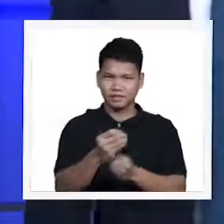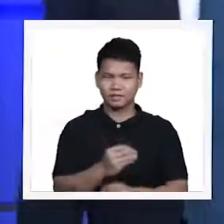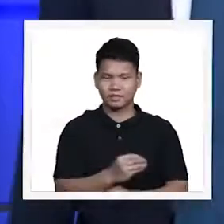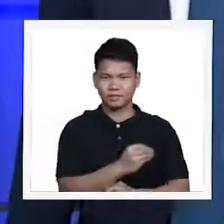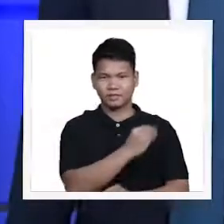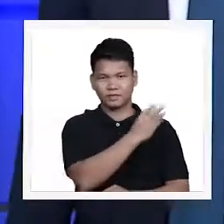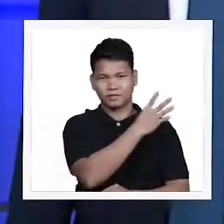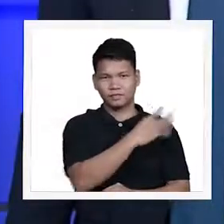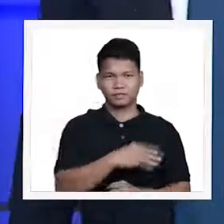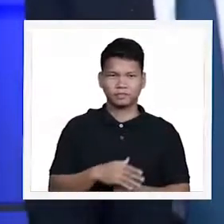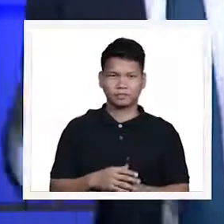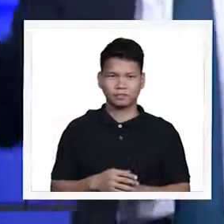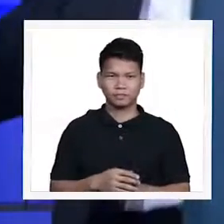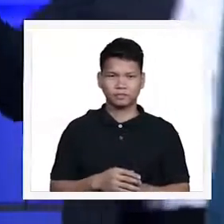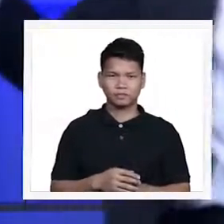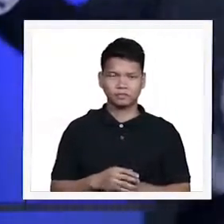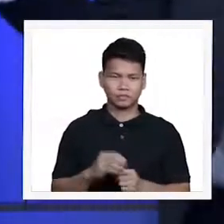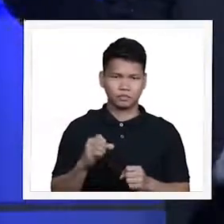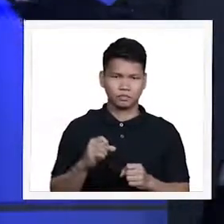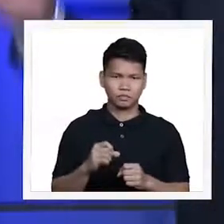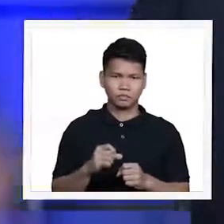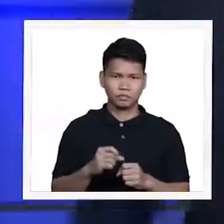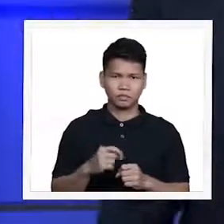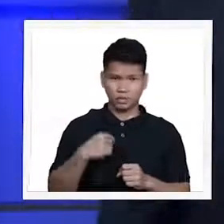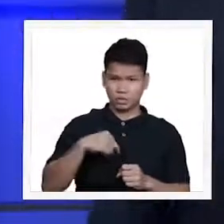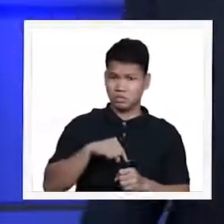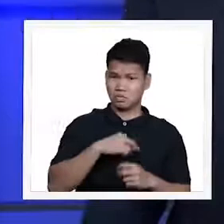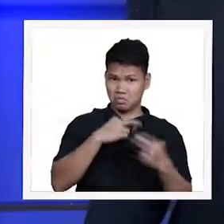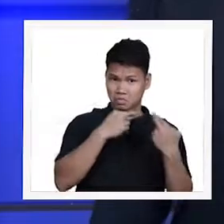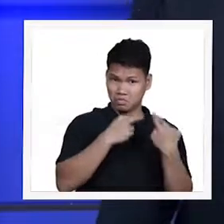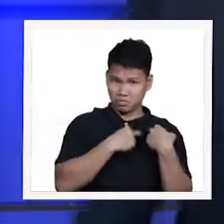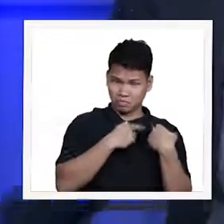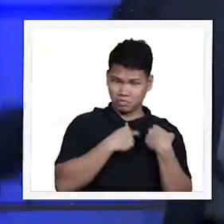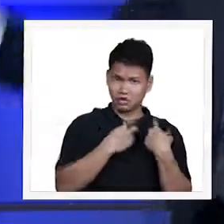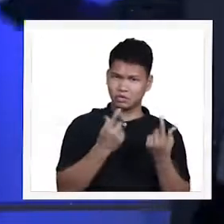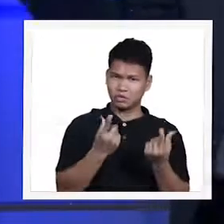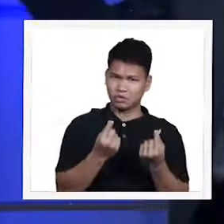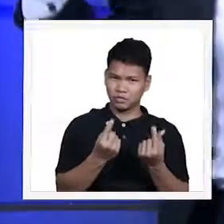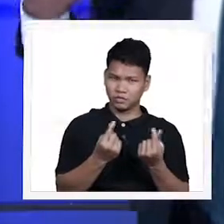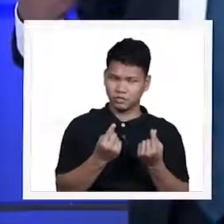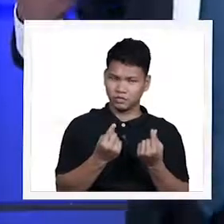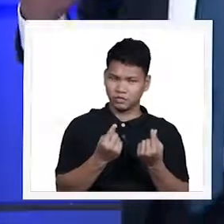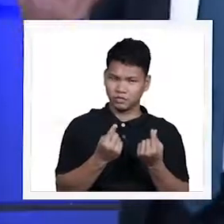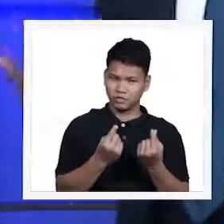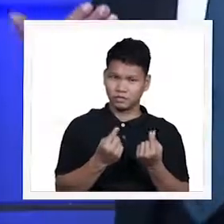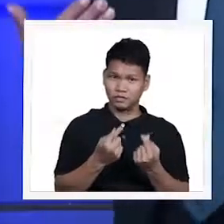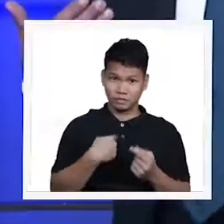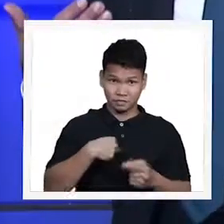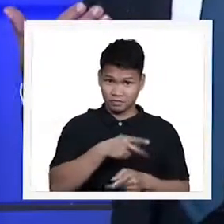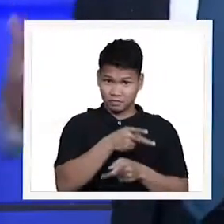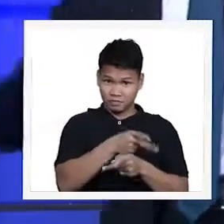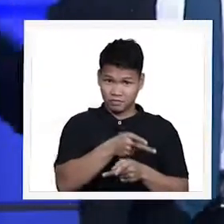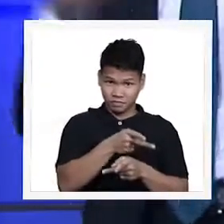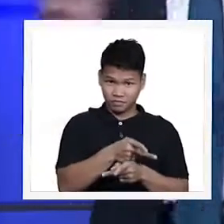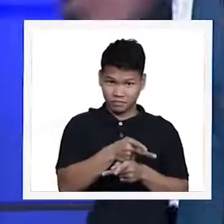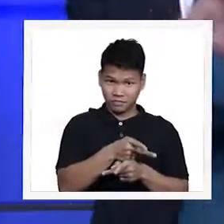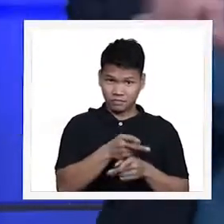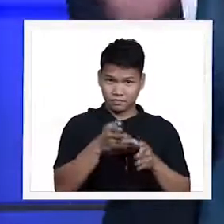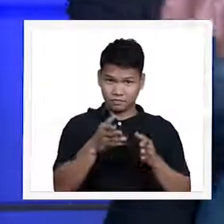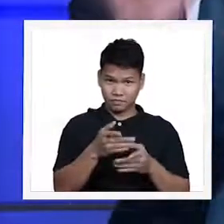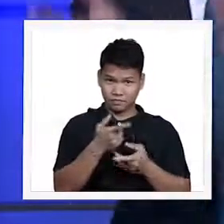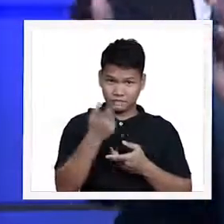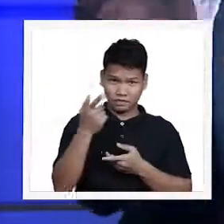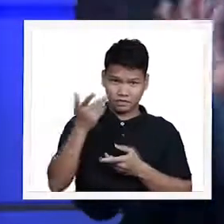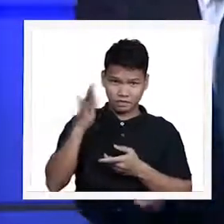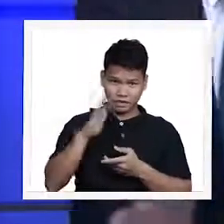offering kaya nga ang ating responsibility tayo po i-trust ng Panginoon dahil meron